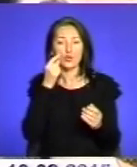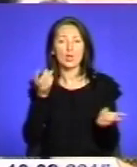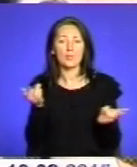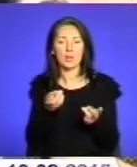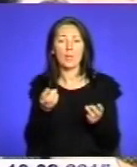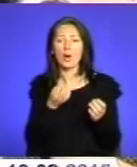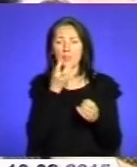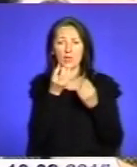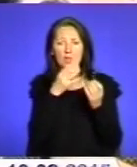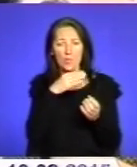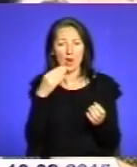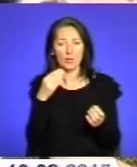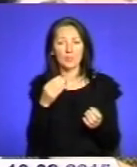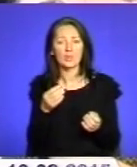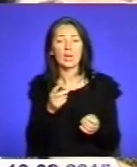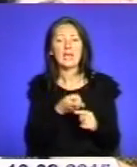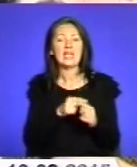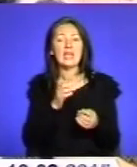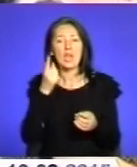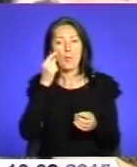Чим мед є корисний, від чого він помагає?